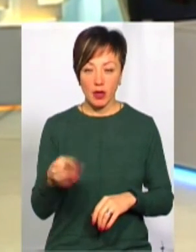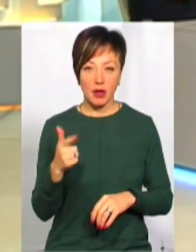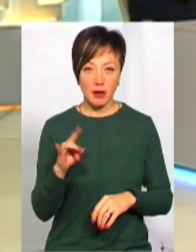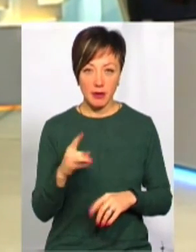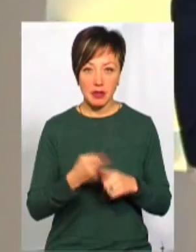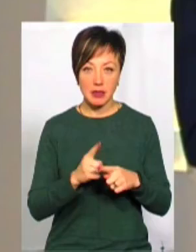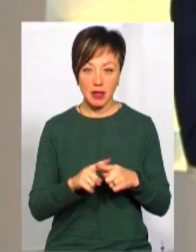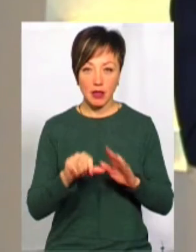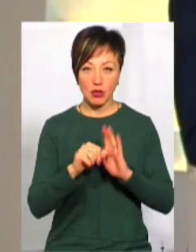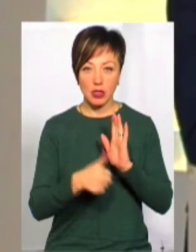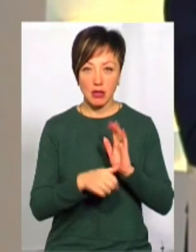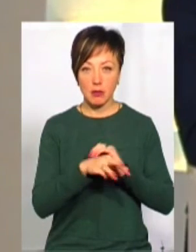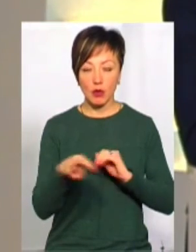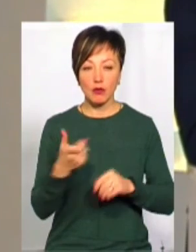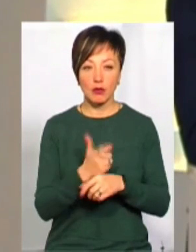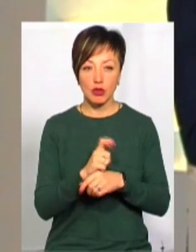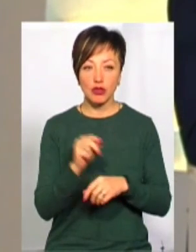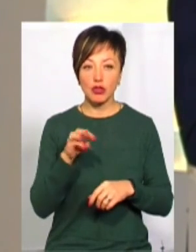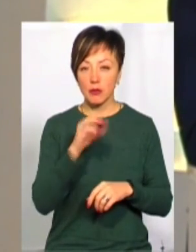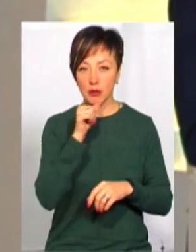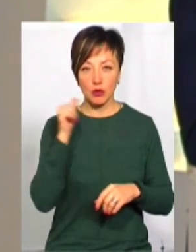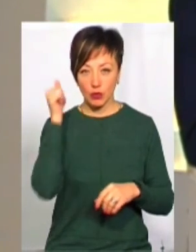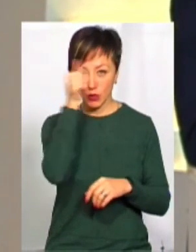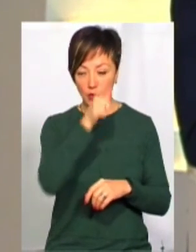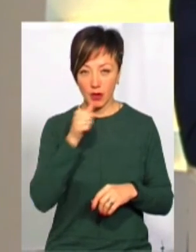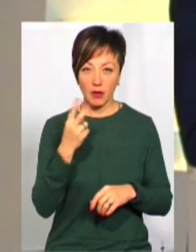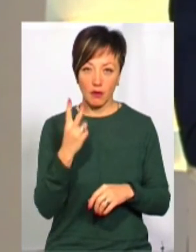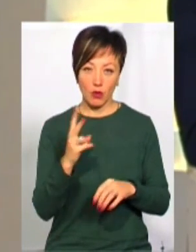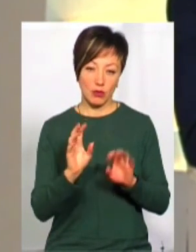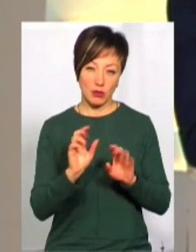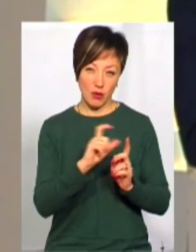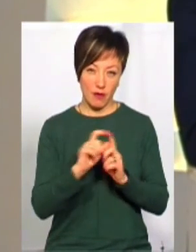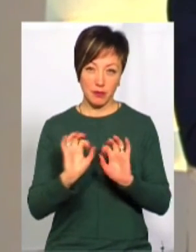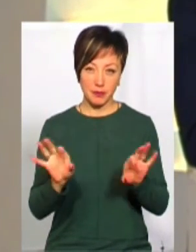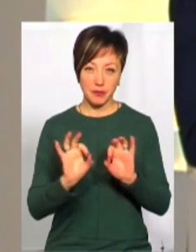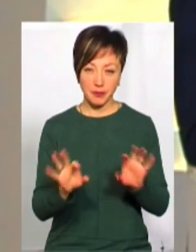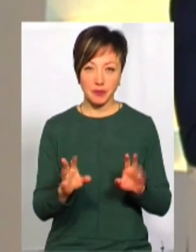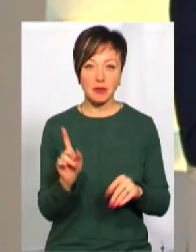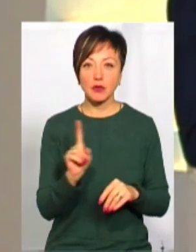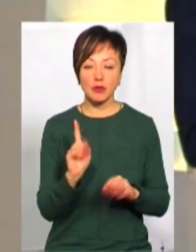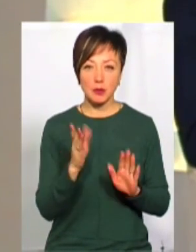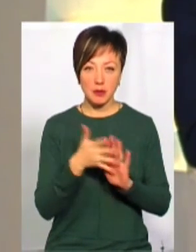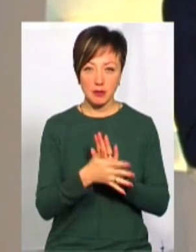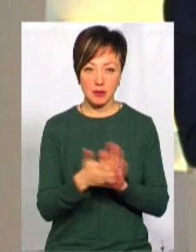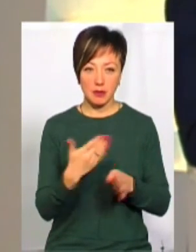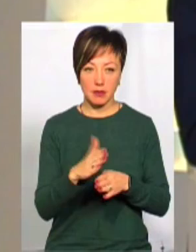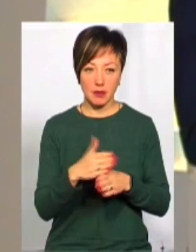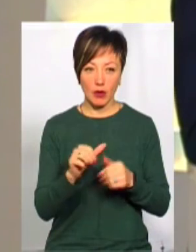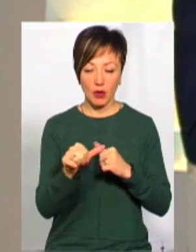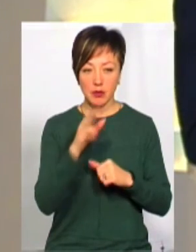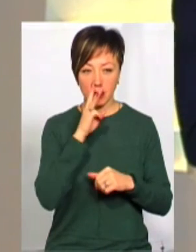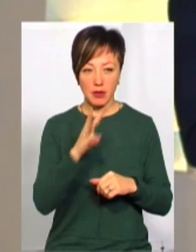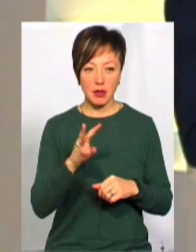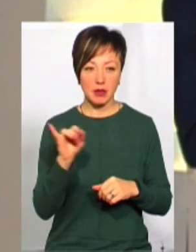гривень. Це на 16 мільйонів більше, ніж торік. В двох словах можете розповісти, на що підуть такі видатки, окрім